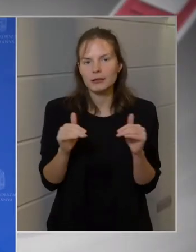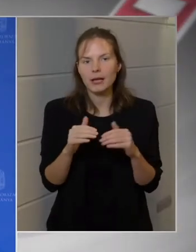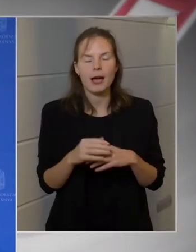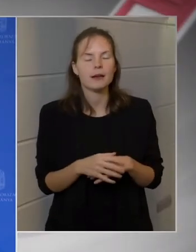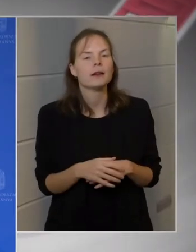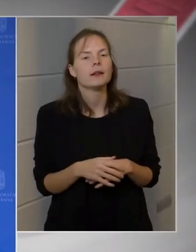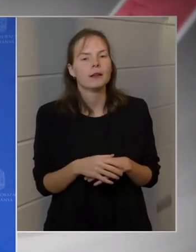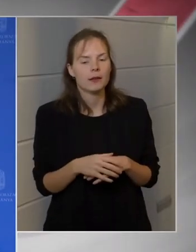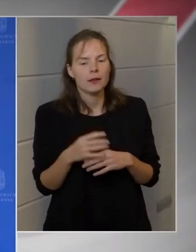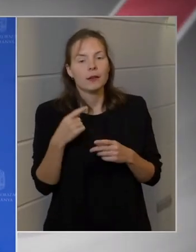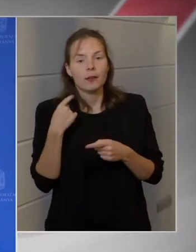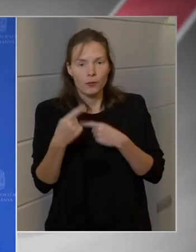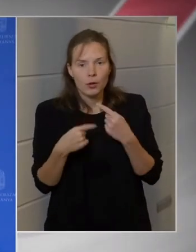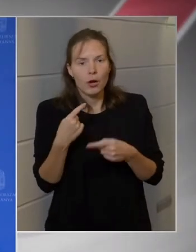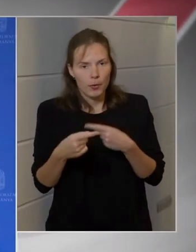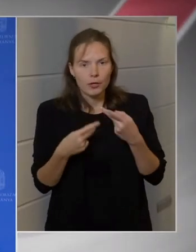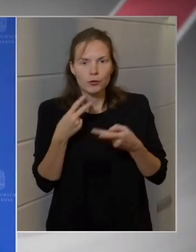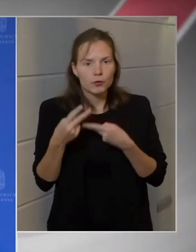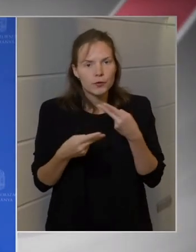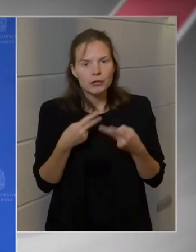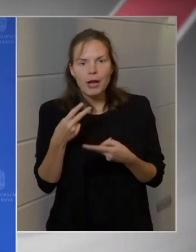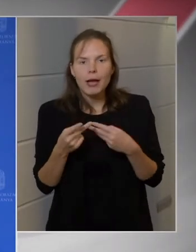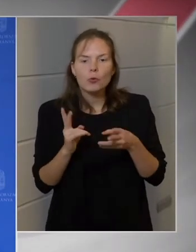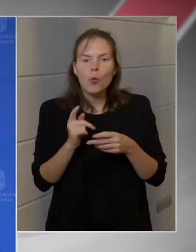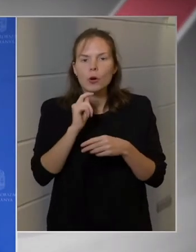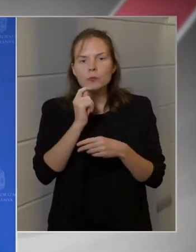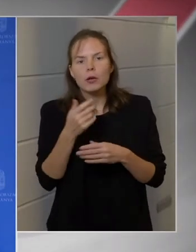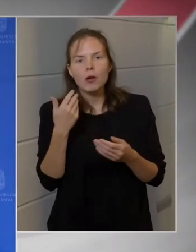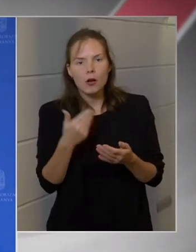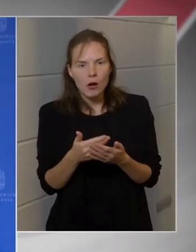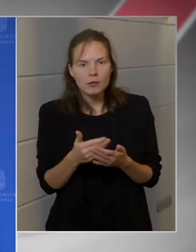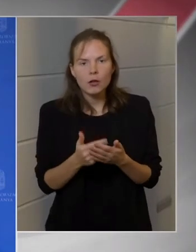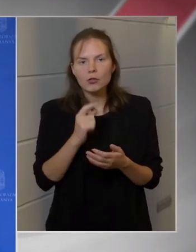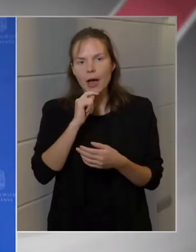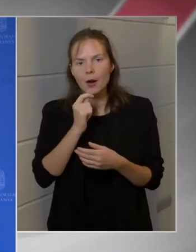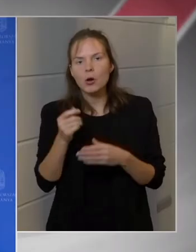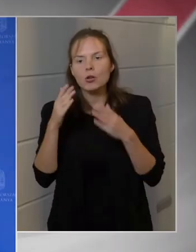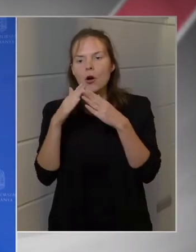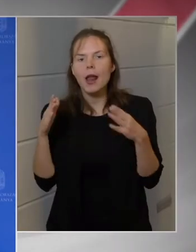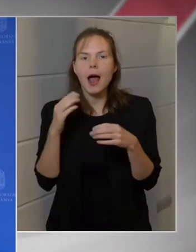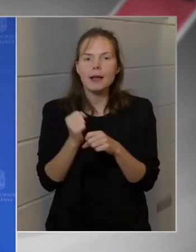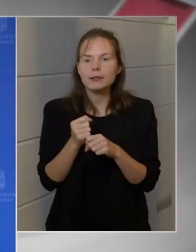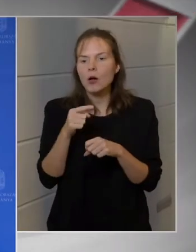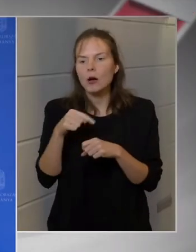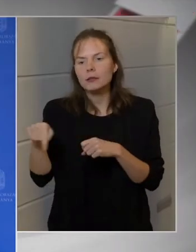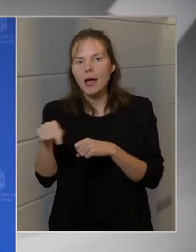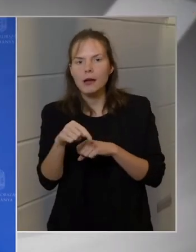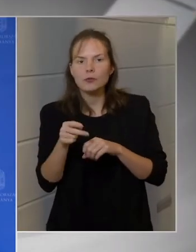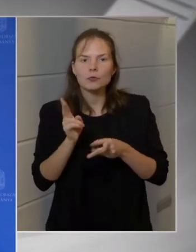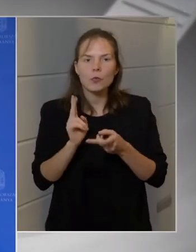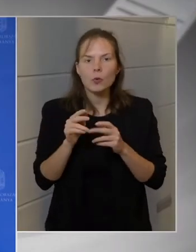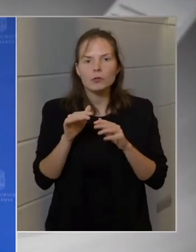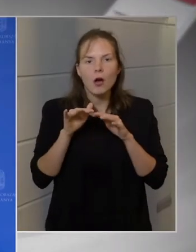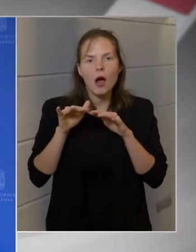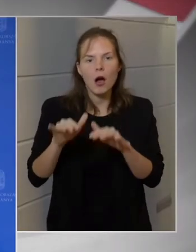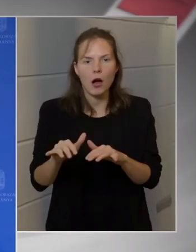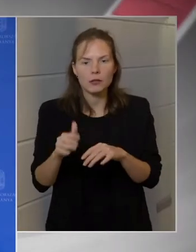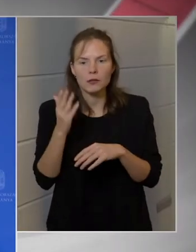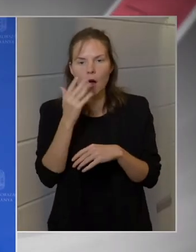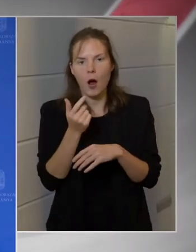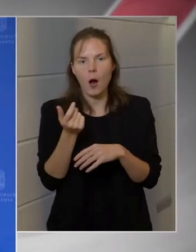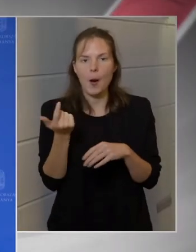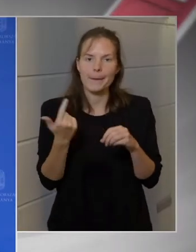Folyamatosan vizsgáljuk azt, hogy a magyar gazdaságra, és különösen a magyar háztartásoknak milyen mértékű terhet jelent a